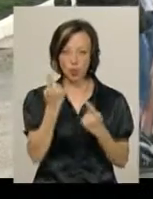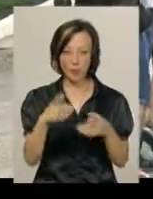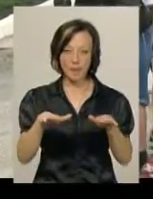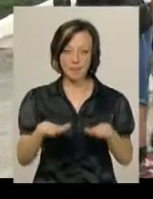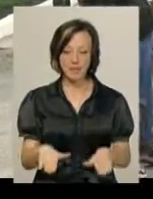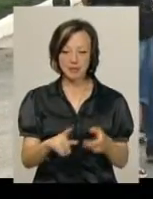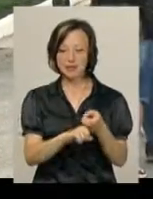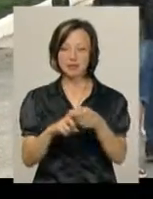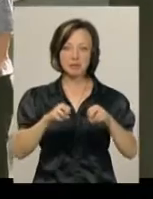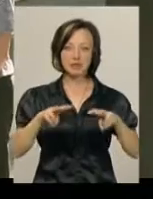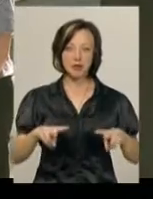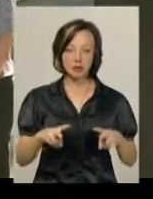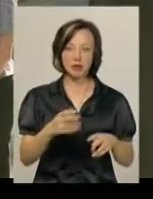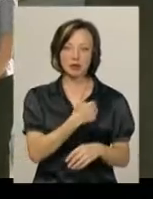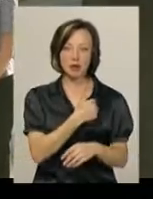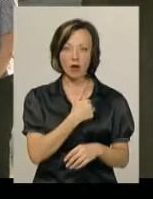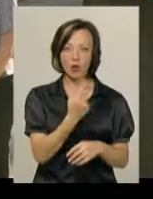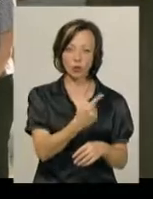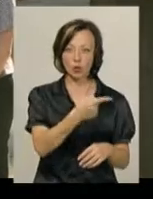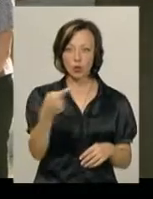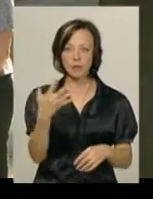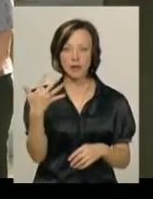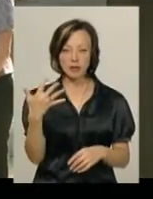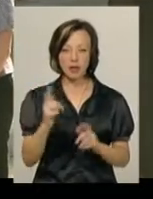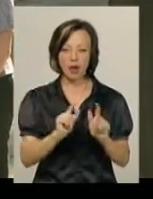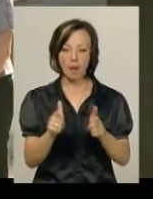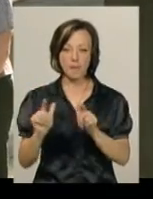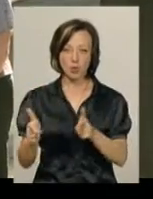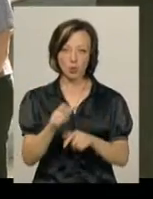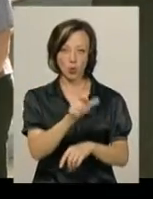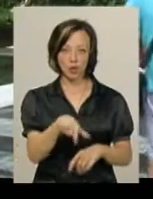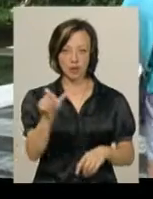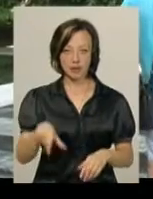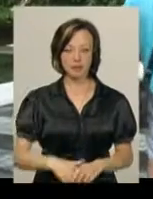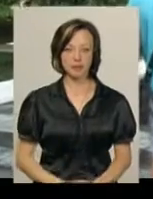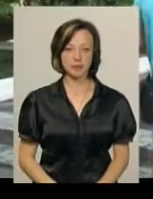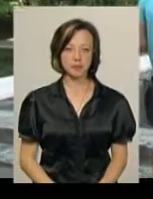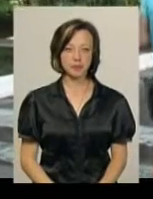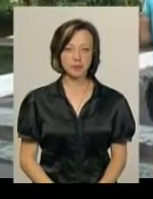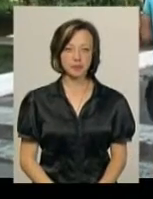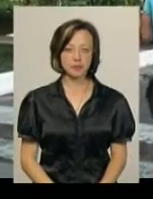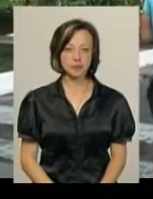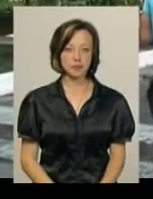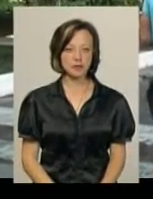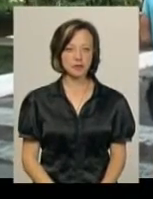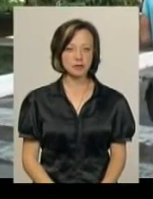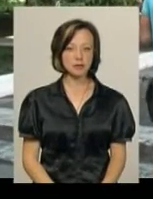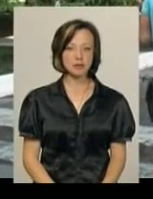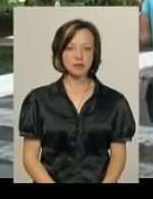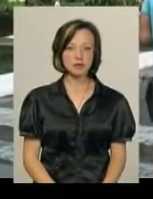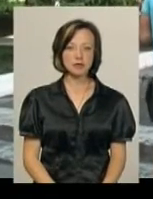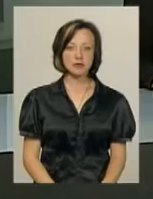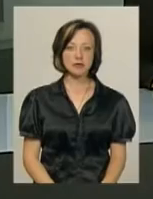академії залежно від спеціальності претендували від одного до п'яти абітурієнтів. Ірина Аріон, Володимир Паламар, новини Поділля, Центр.